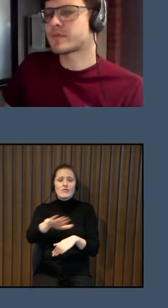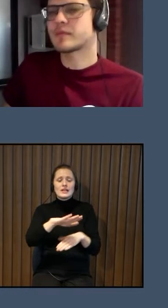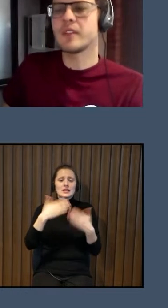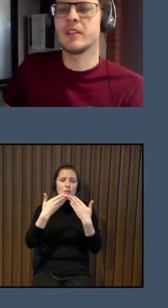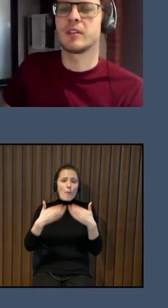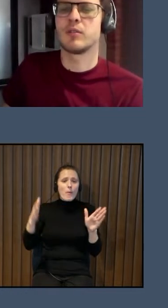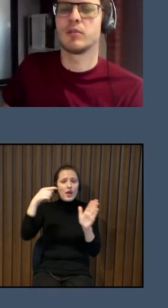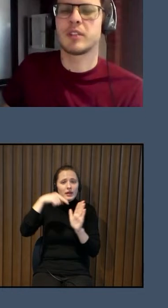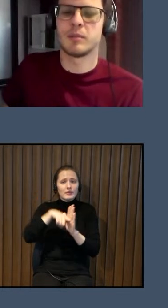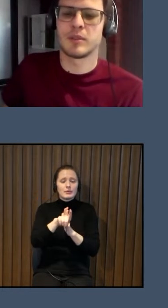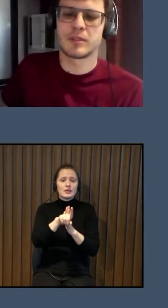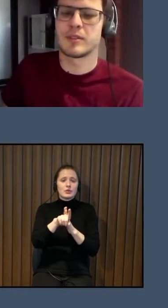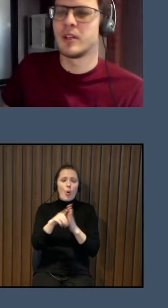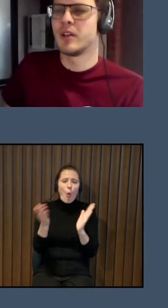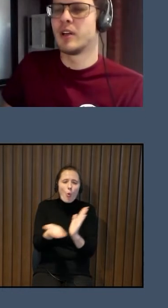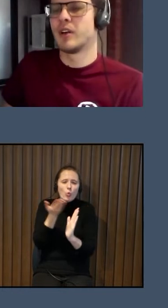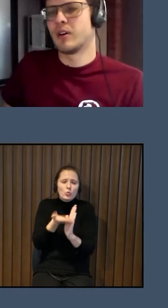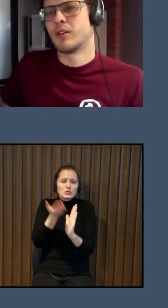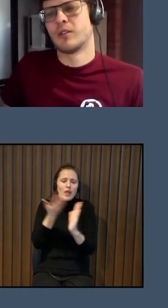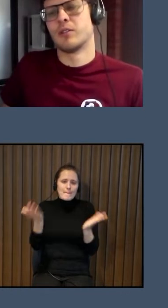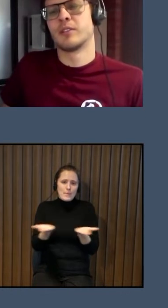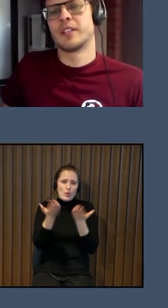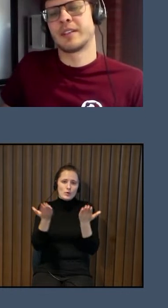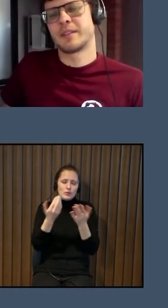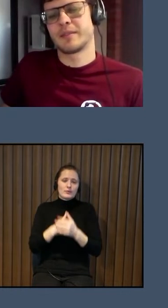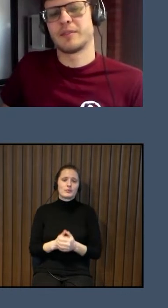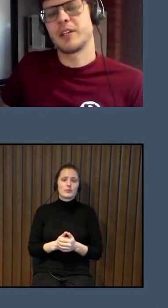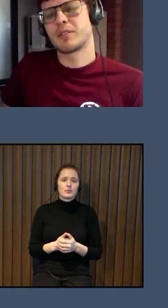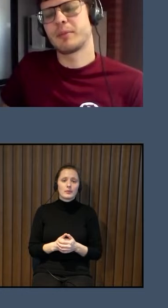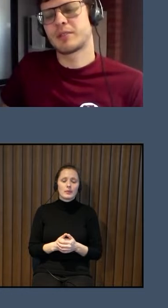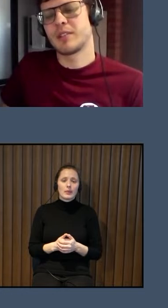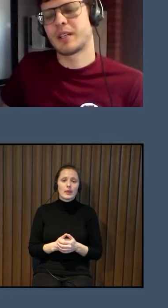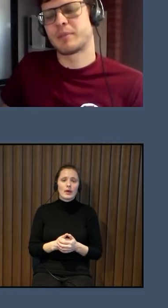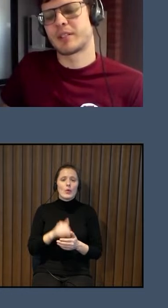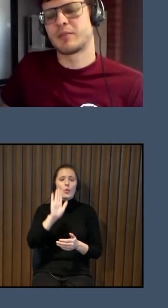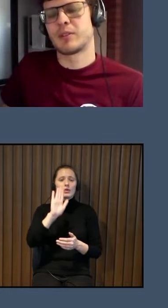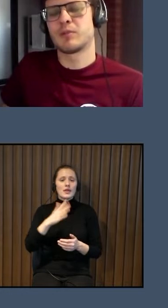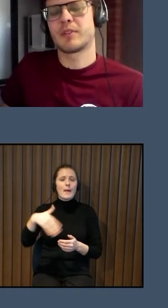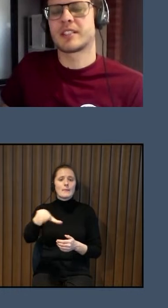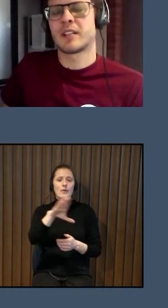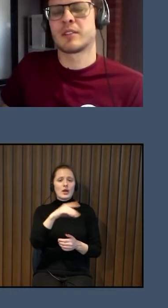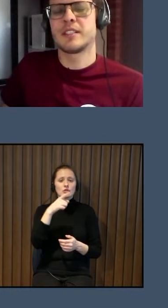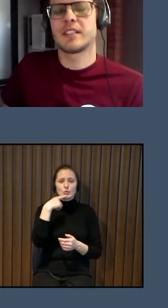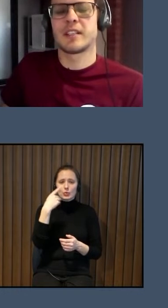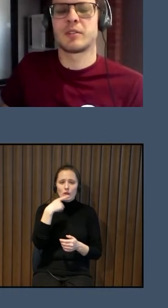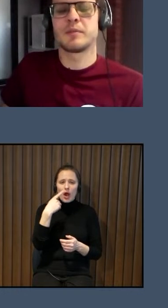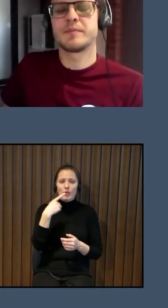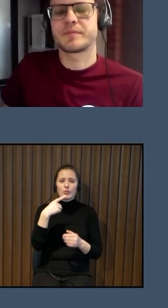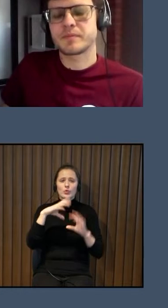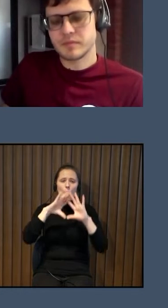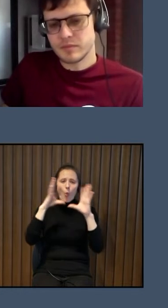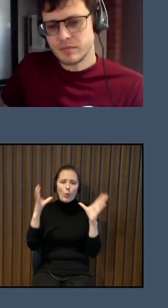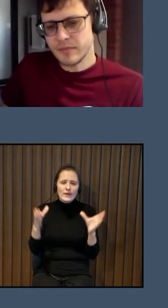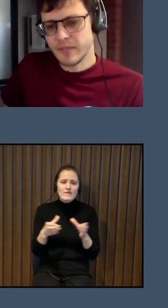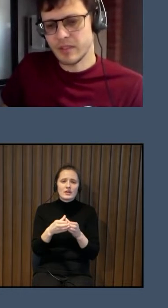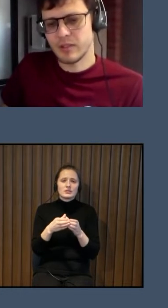uzlabotu. Un, nu jā, un ja mēs runājam par to universālo dizainu,